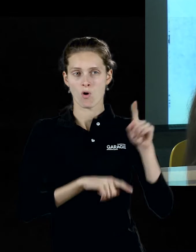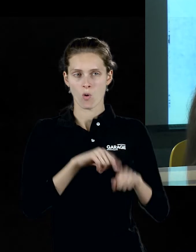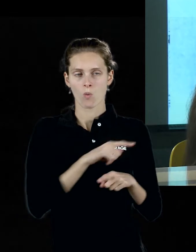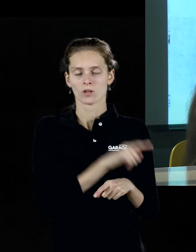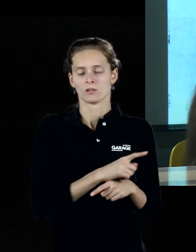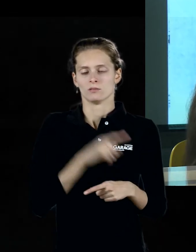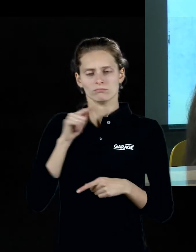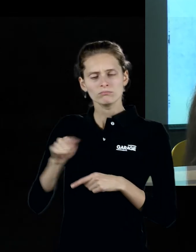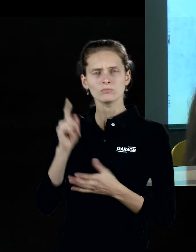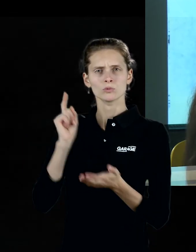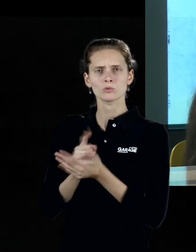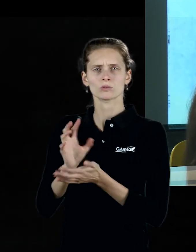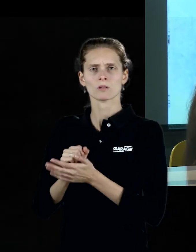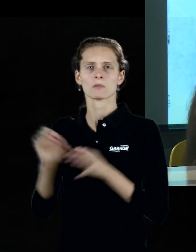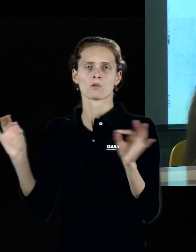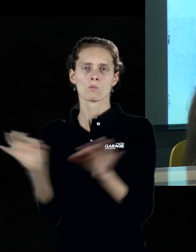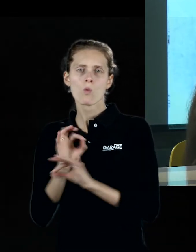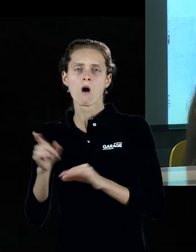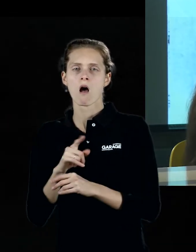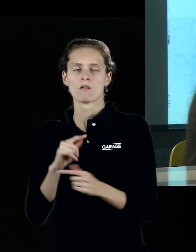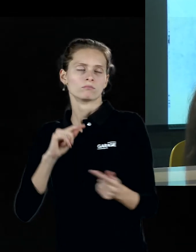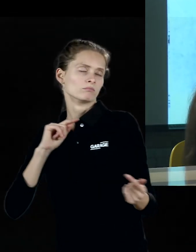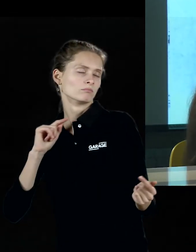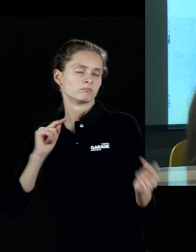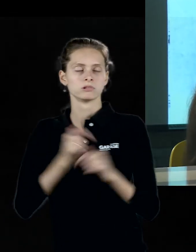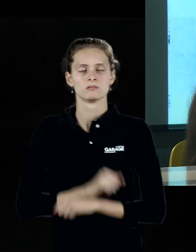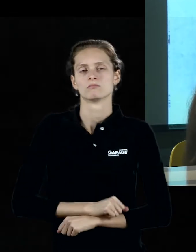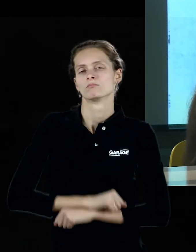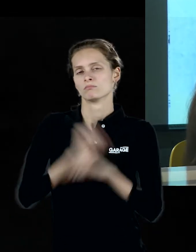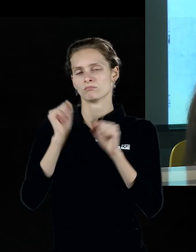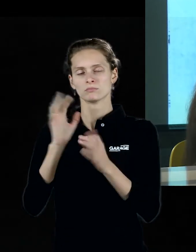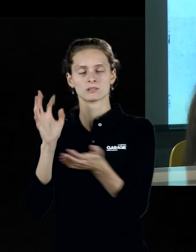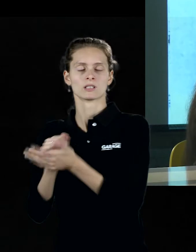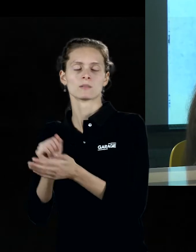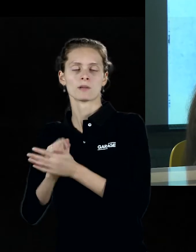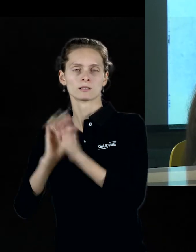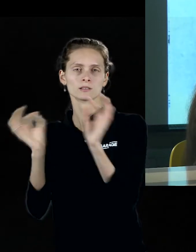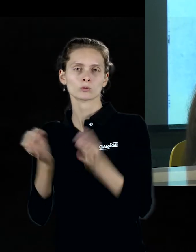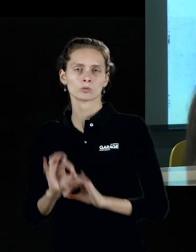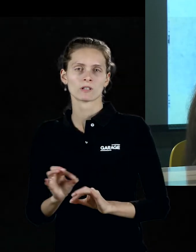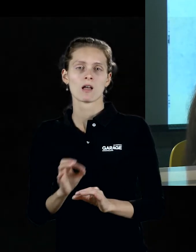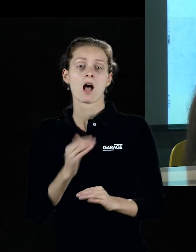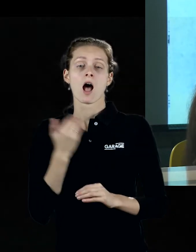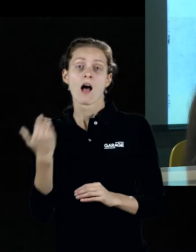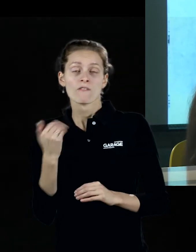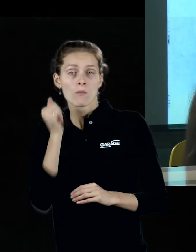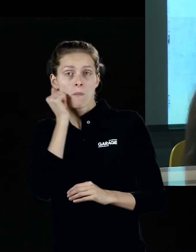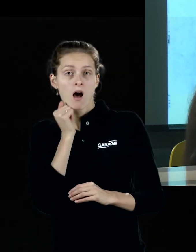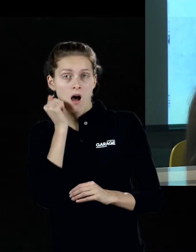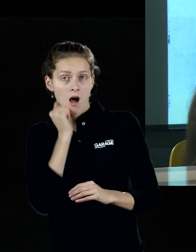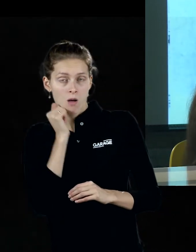музыканта. У него был, естественно, был интерес к изобразительному искусству в семье. И его бабушка была